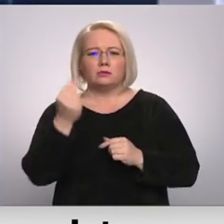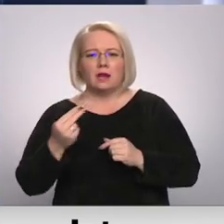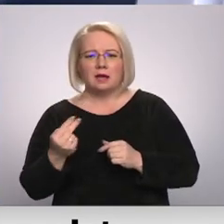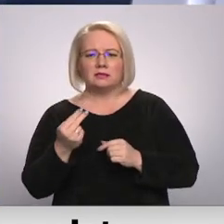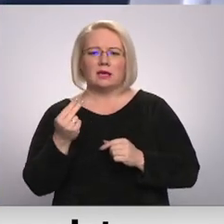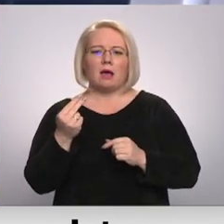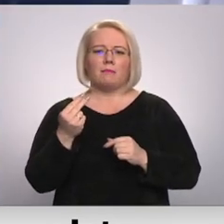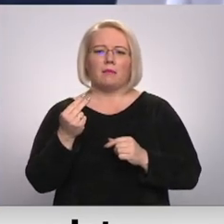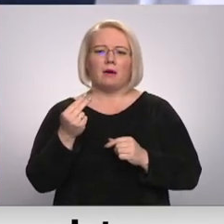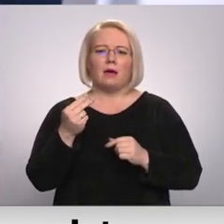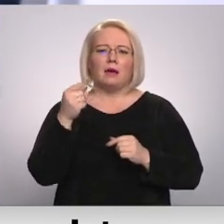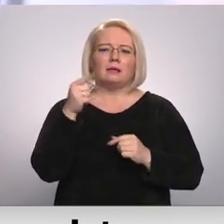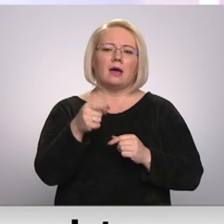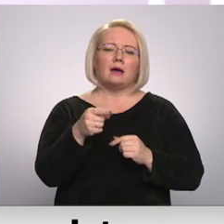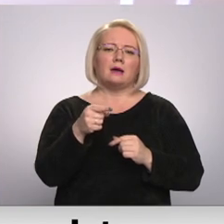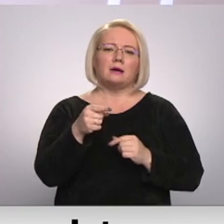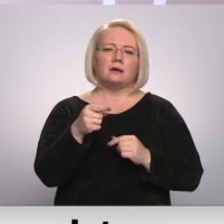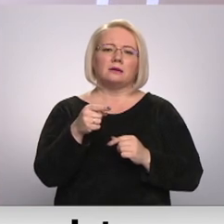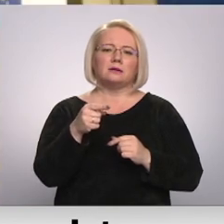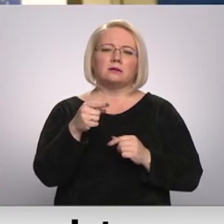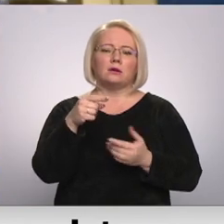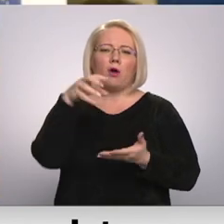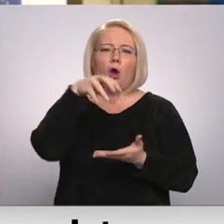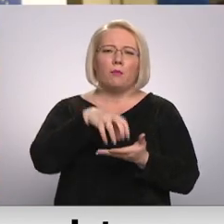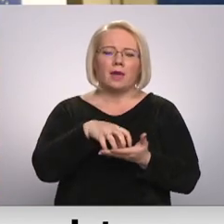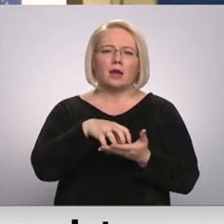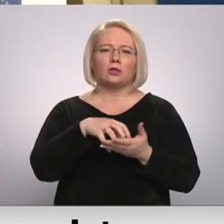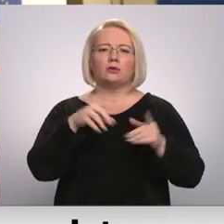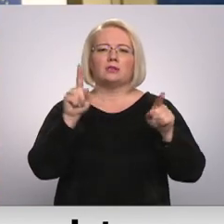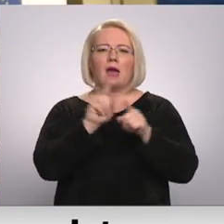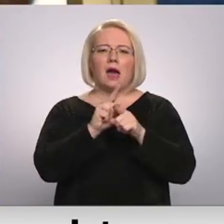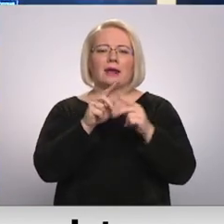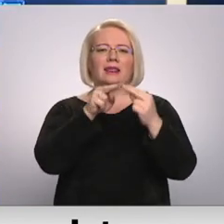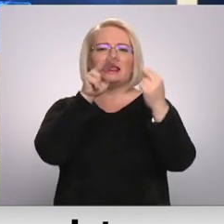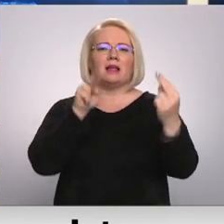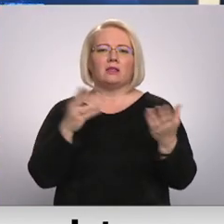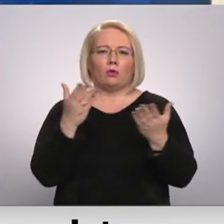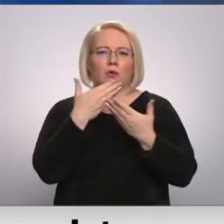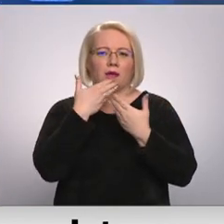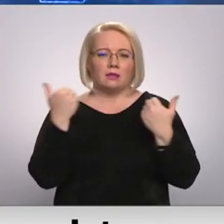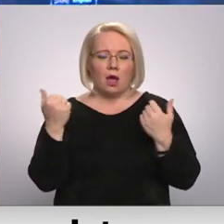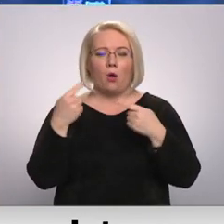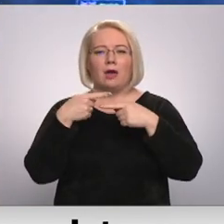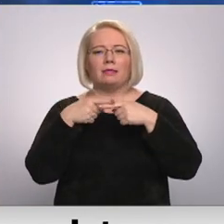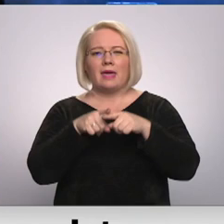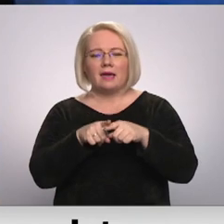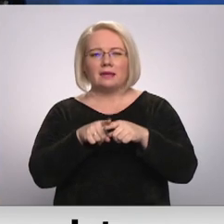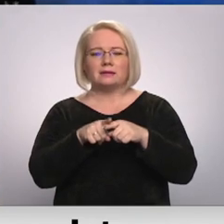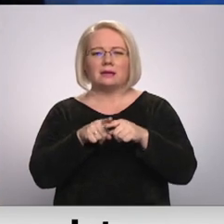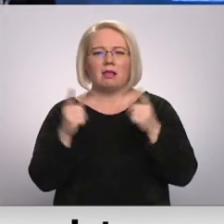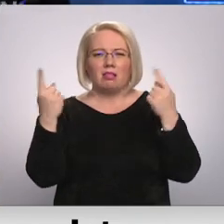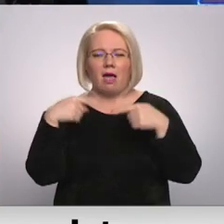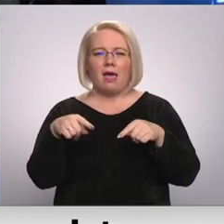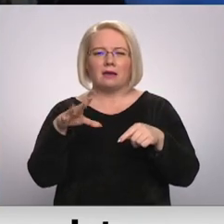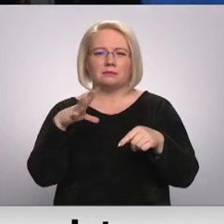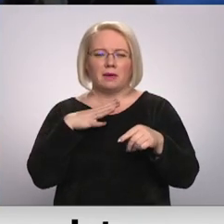šos objektus, gan šos tilts, kas arī neeksistēja vairāk. Tehniski laikietilpīga bijusi arī